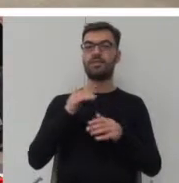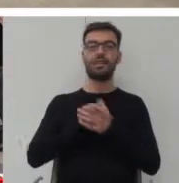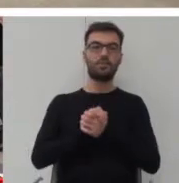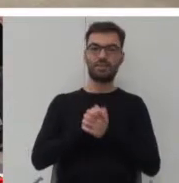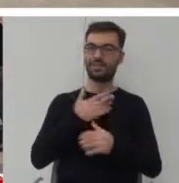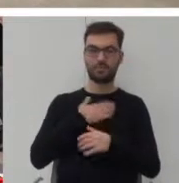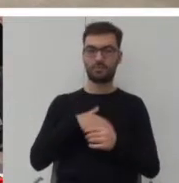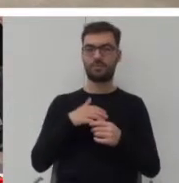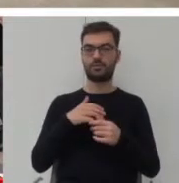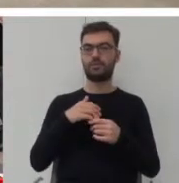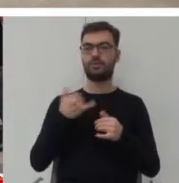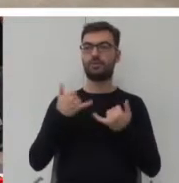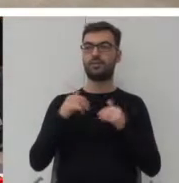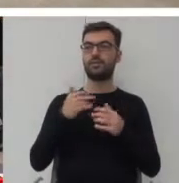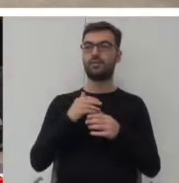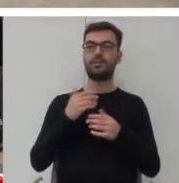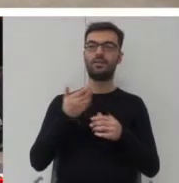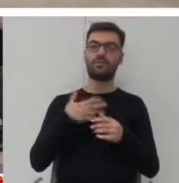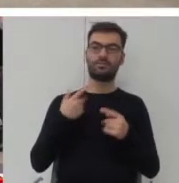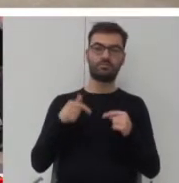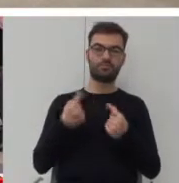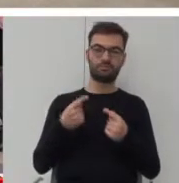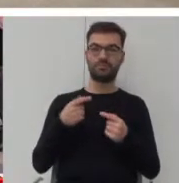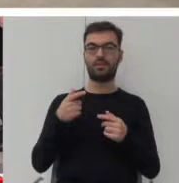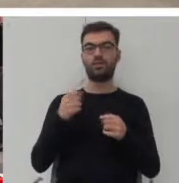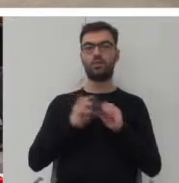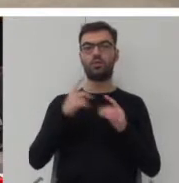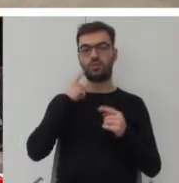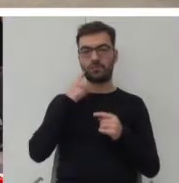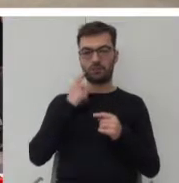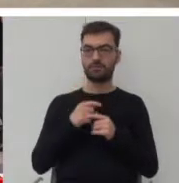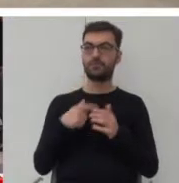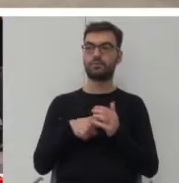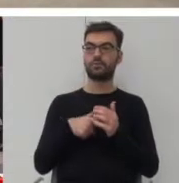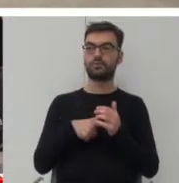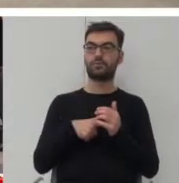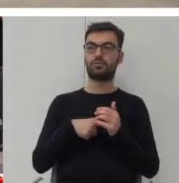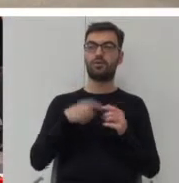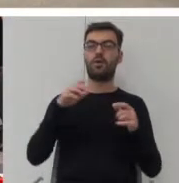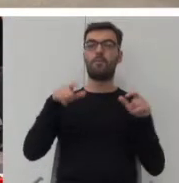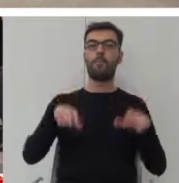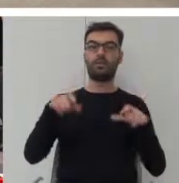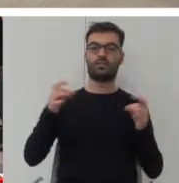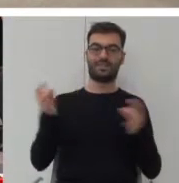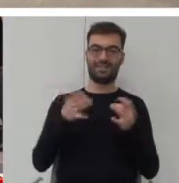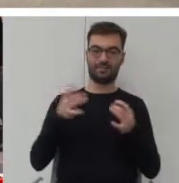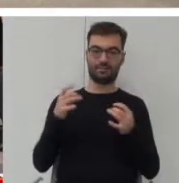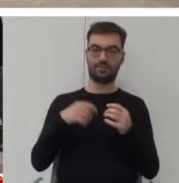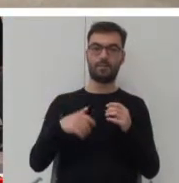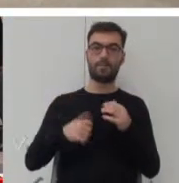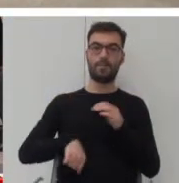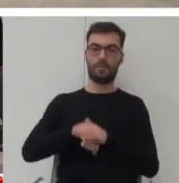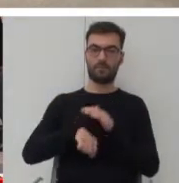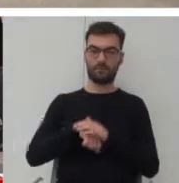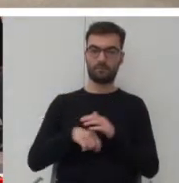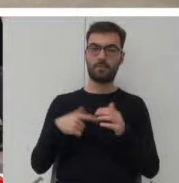innym sąsiadom formy zabawy. To jest boisko do gry, mini boisko do gry w piłkę nożnej.